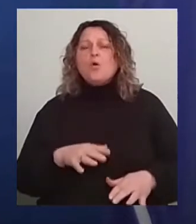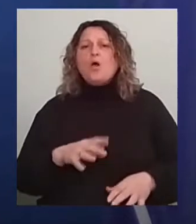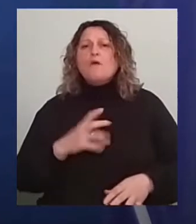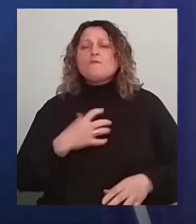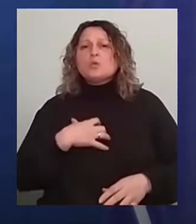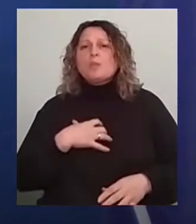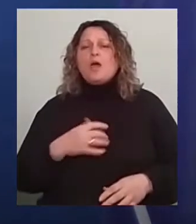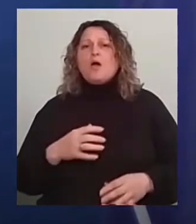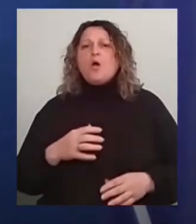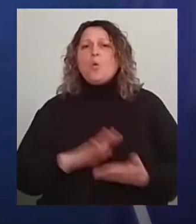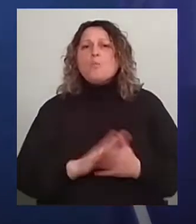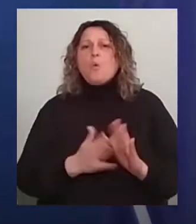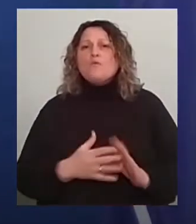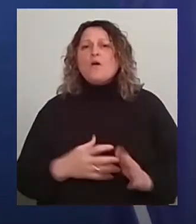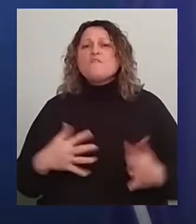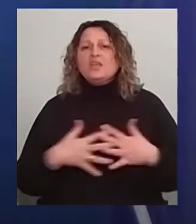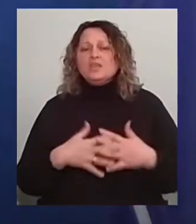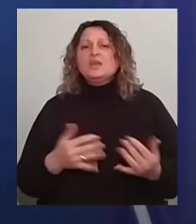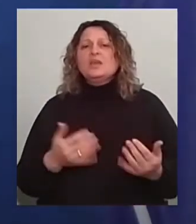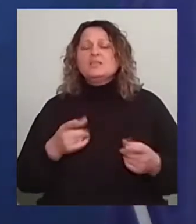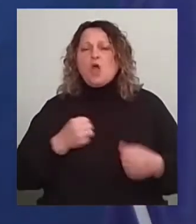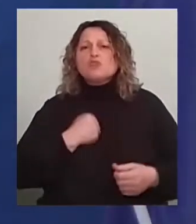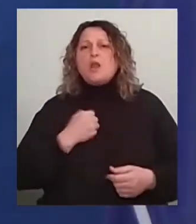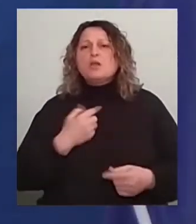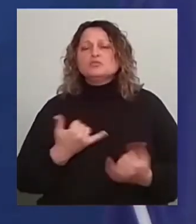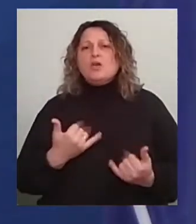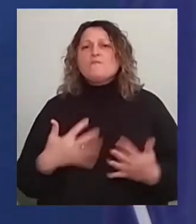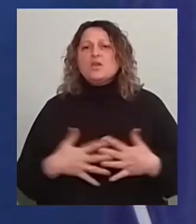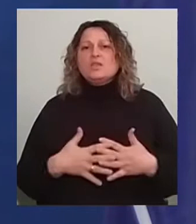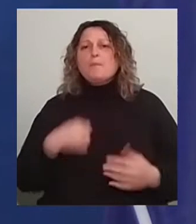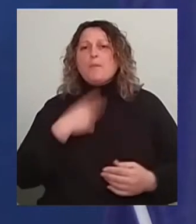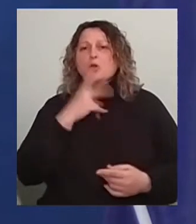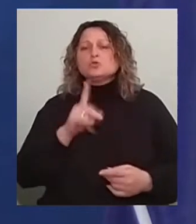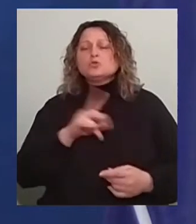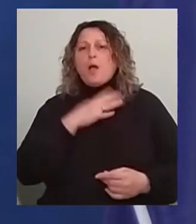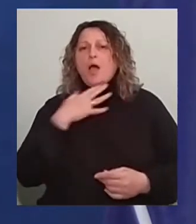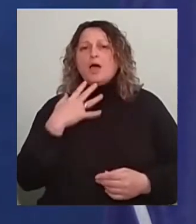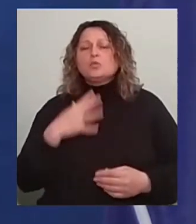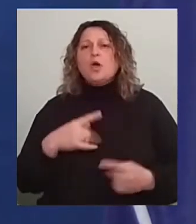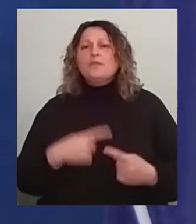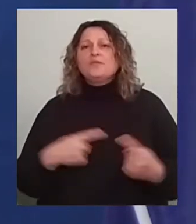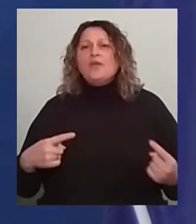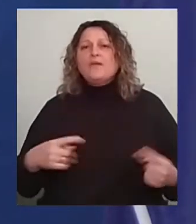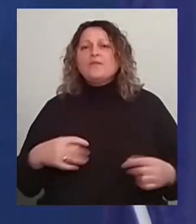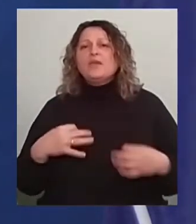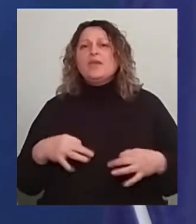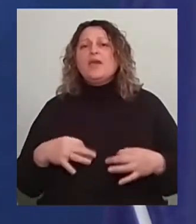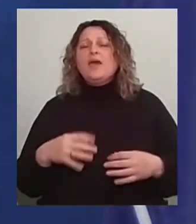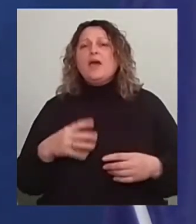жаль, тому що є війна, однак ми бачимо, що багато техніки знаходиться на переобладнанні, що це